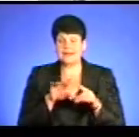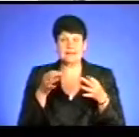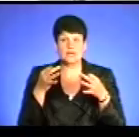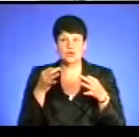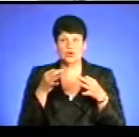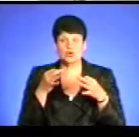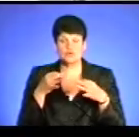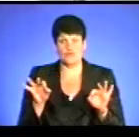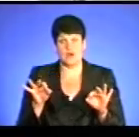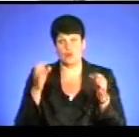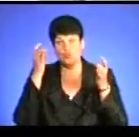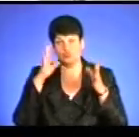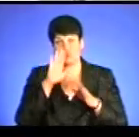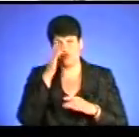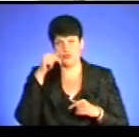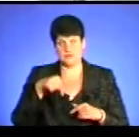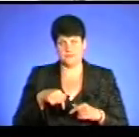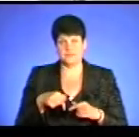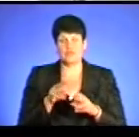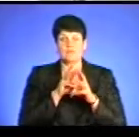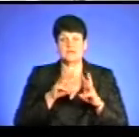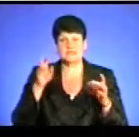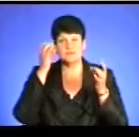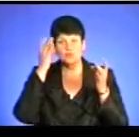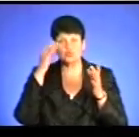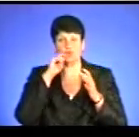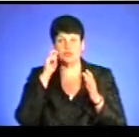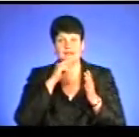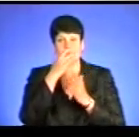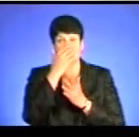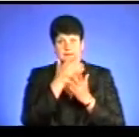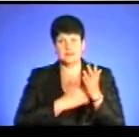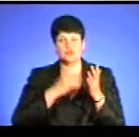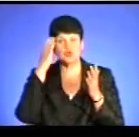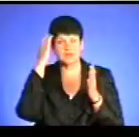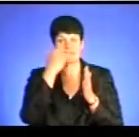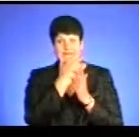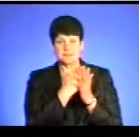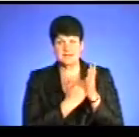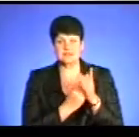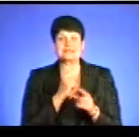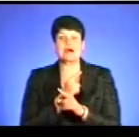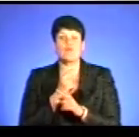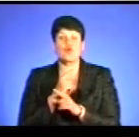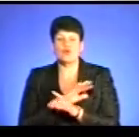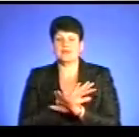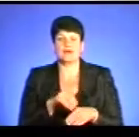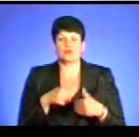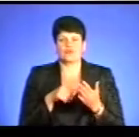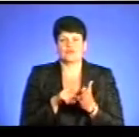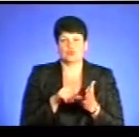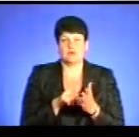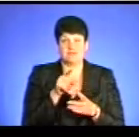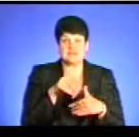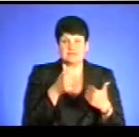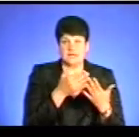ворога культурного. У нас є певний такий чорний список Міністерства культури України, де є перелік осіб, яким заборонено, не рекомендують виступати. Ви